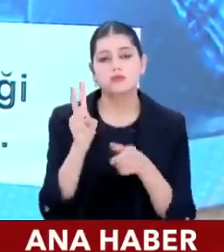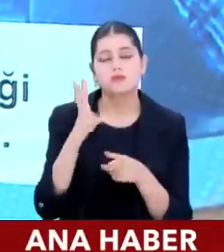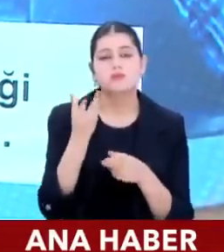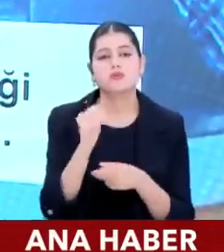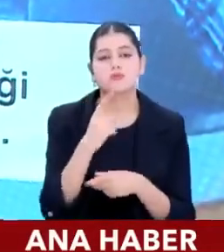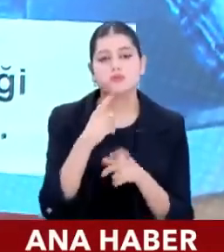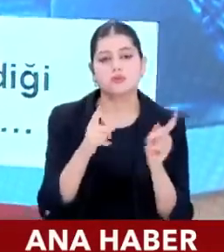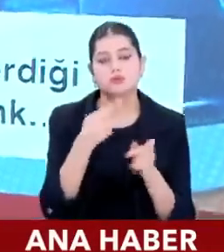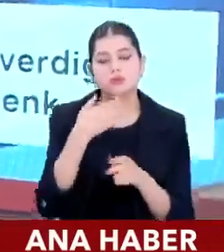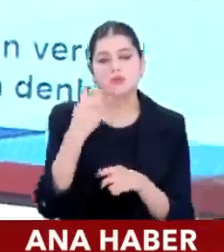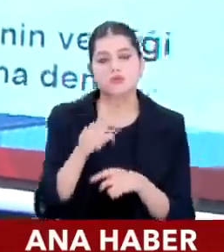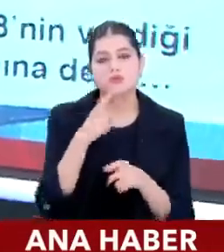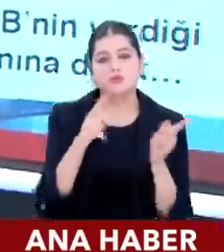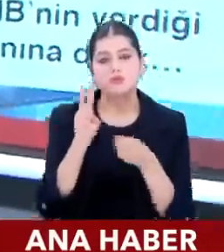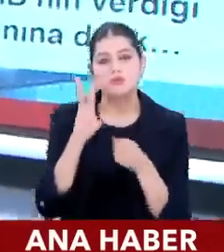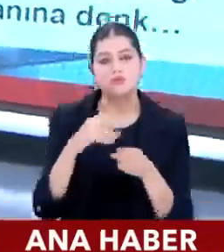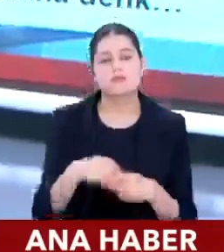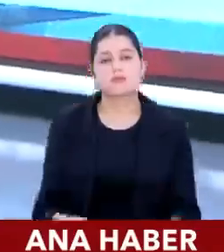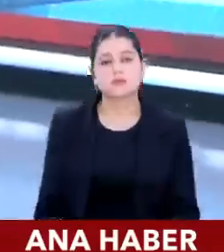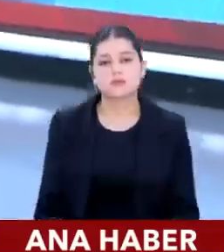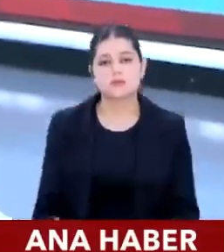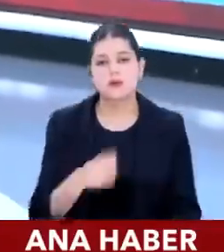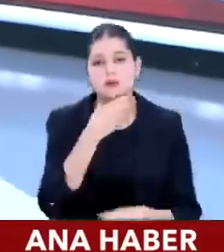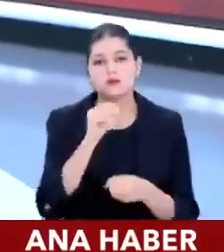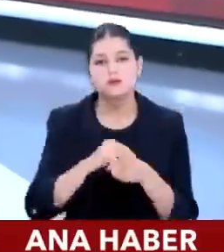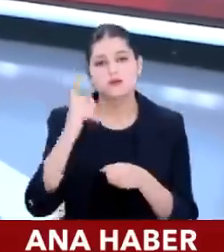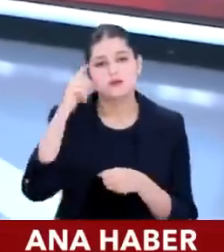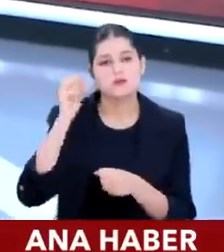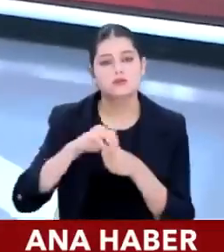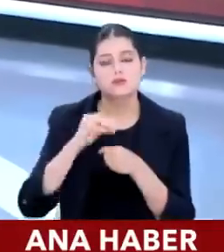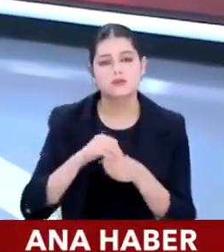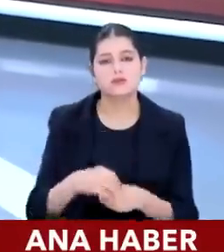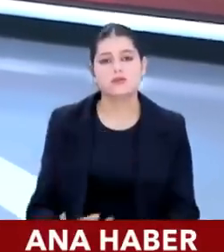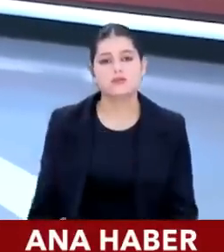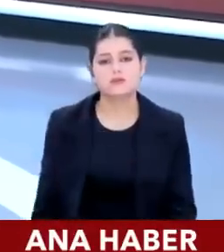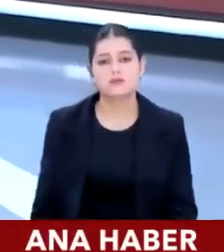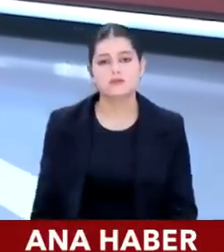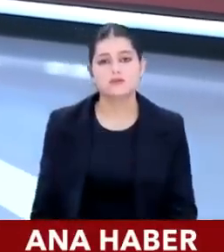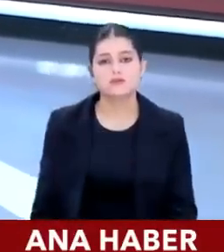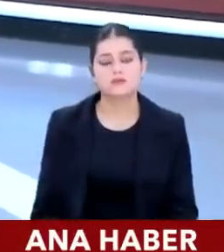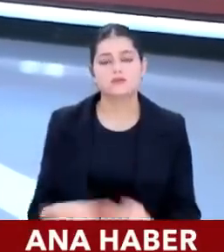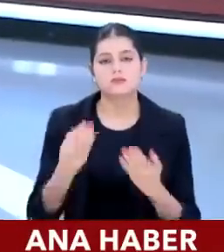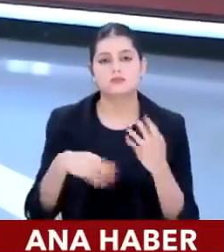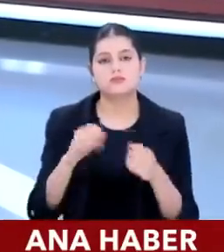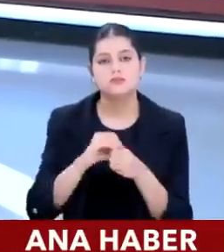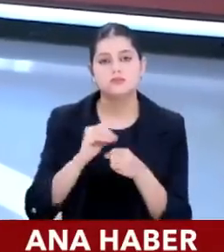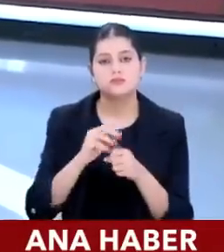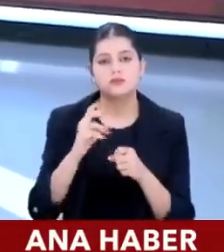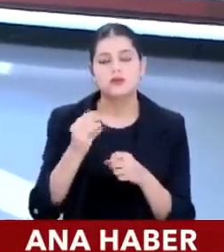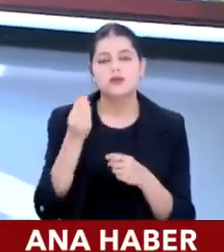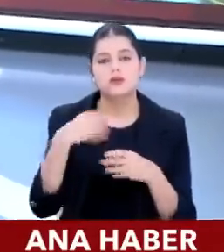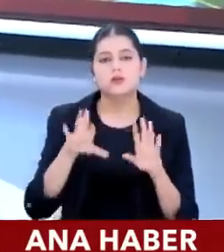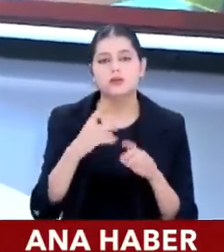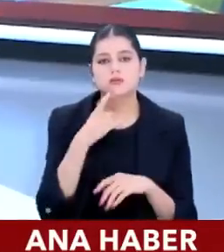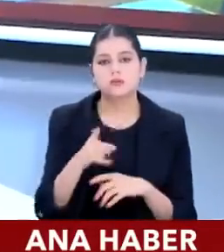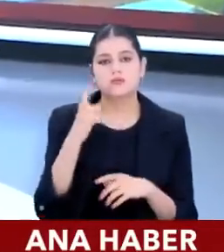%25 olmayacak. Çünkü dediğim gibi %25'in emeklilerin zihninde genel olarak imajı